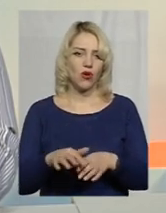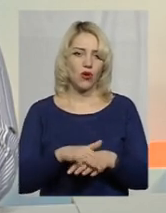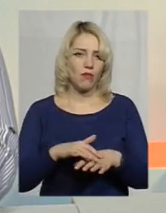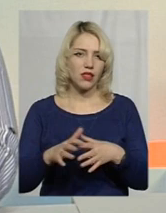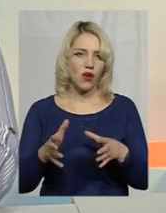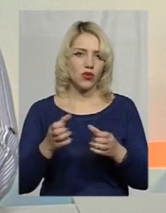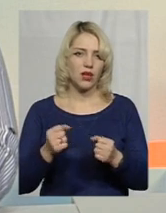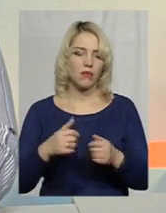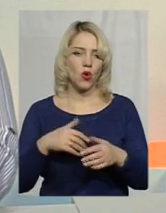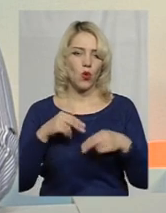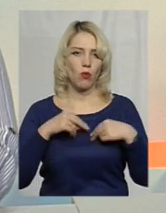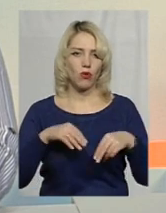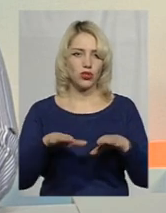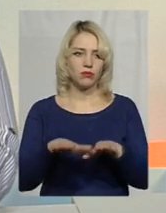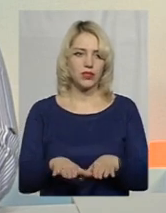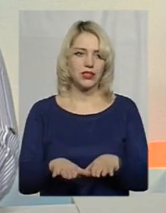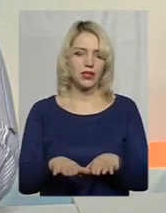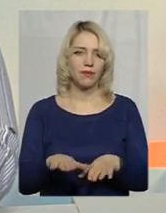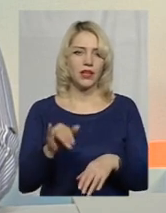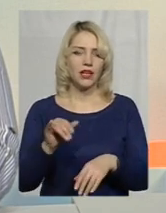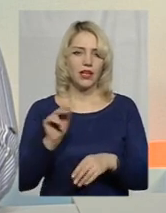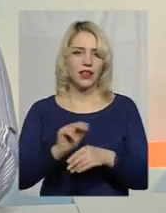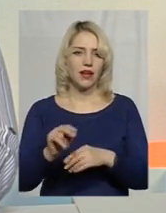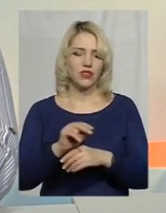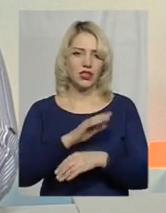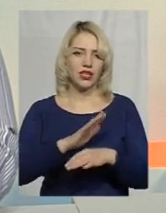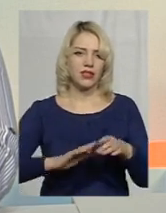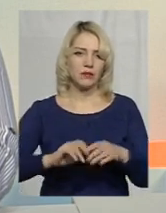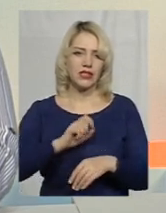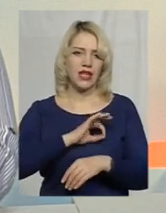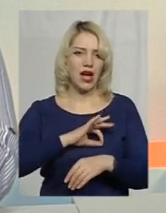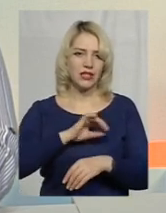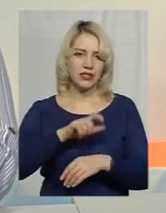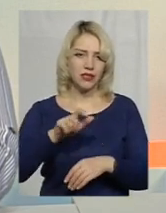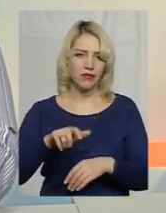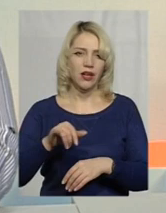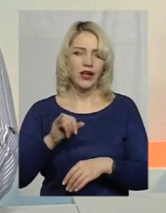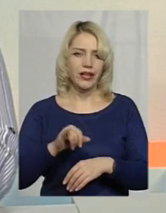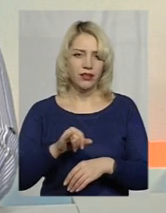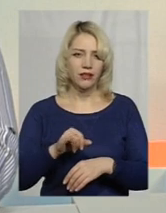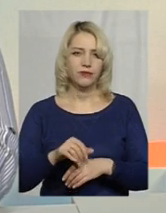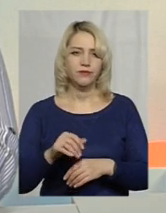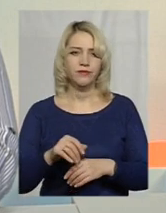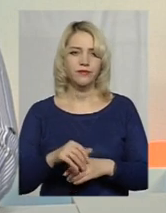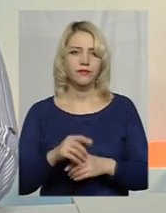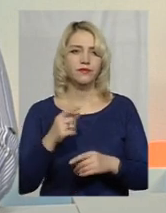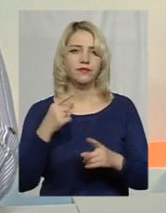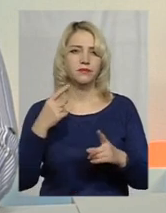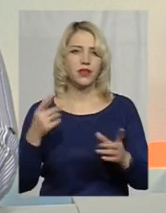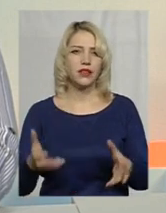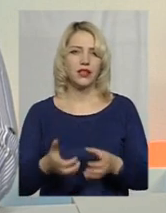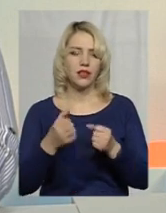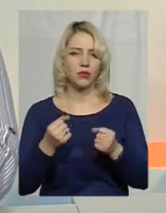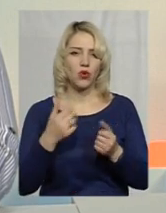отримує і робоче місце, і навчених спеціалістів додаткових, і підтримку